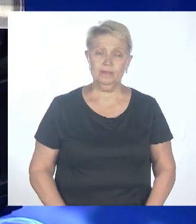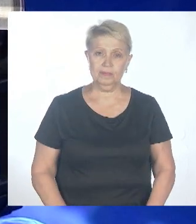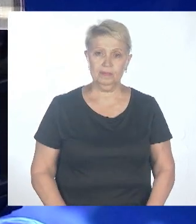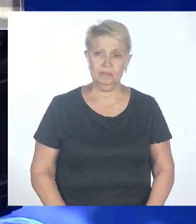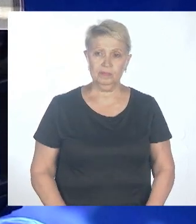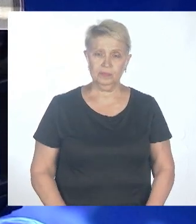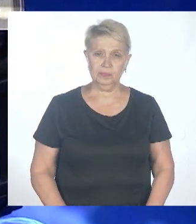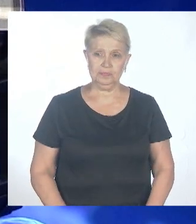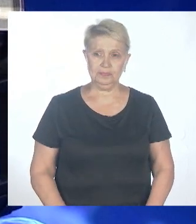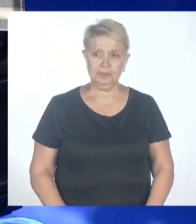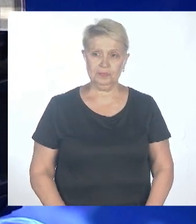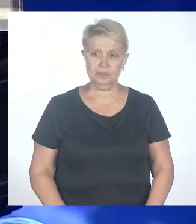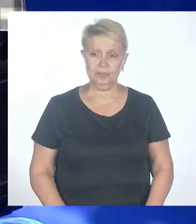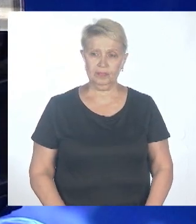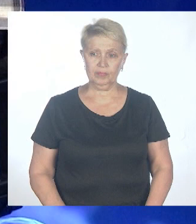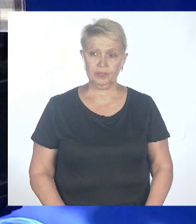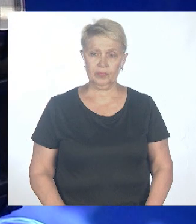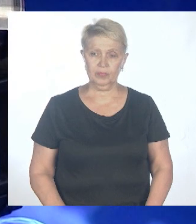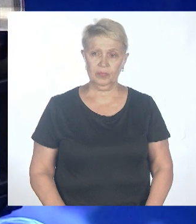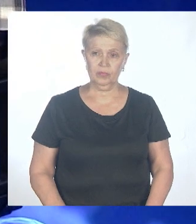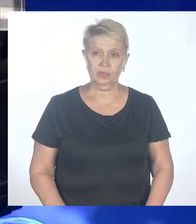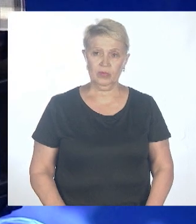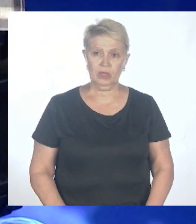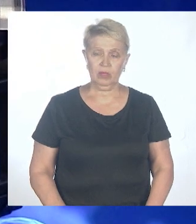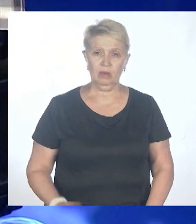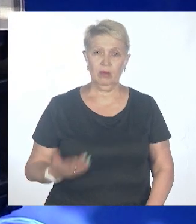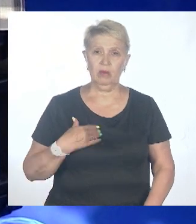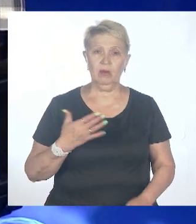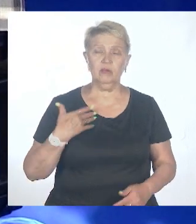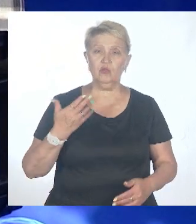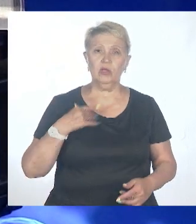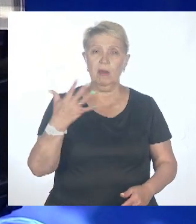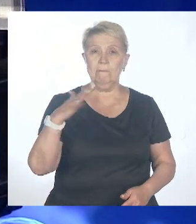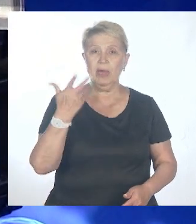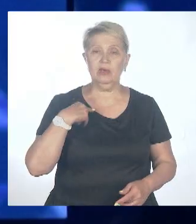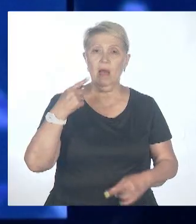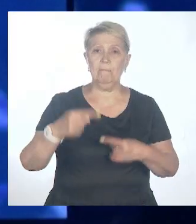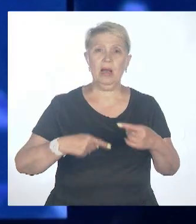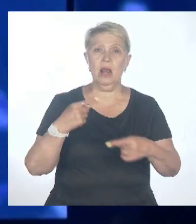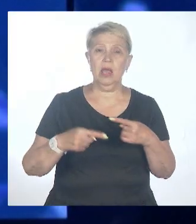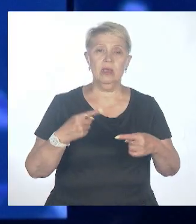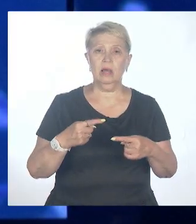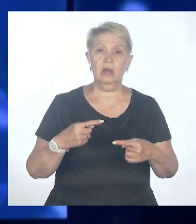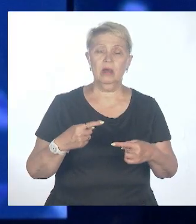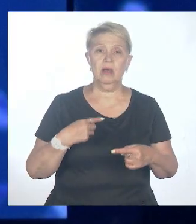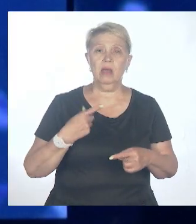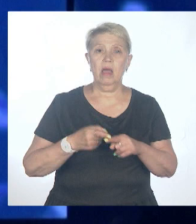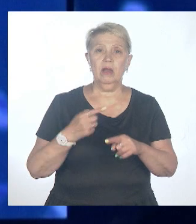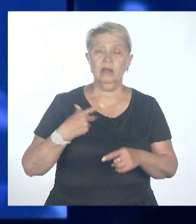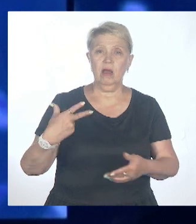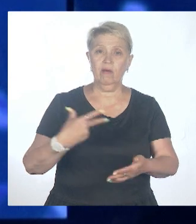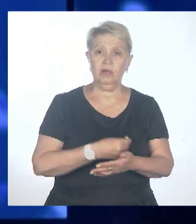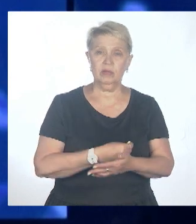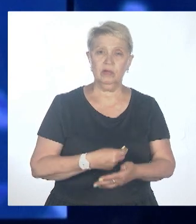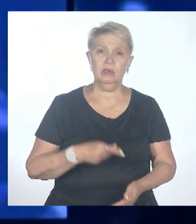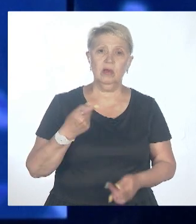насколько я помню, по-моему, даже пятое поколение этих вакцин. Ими занимается вектор в основном. Ну, вы же